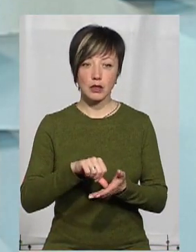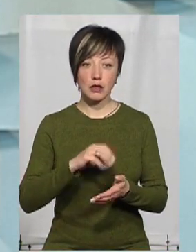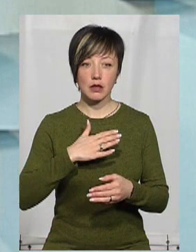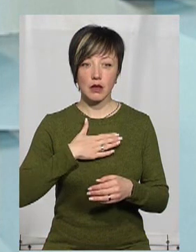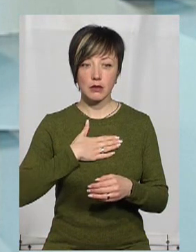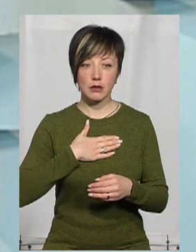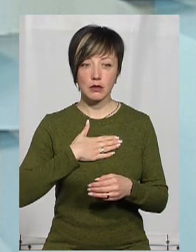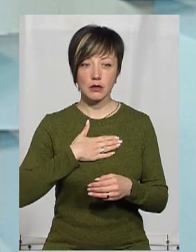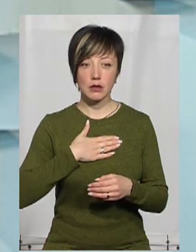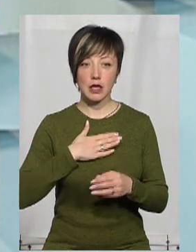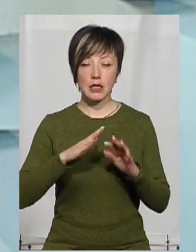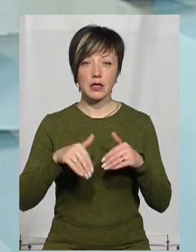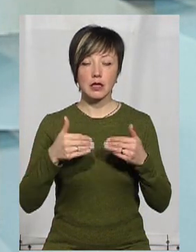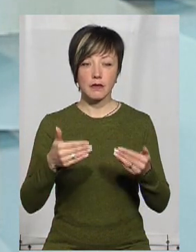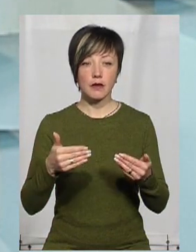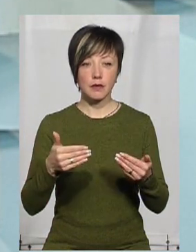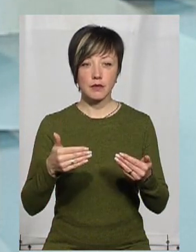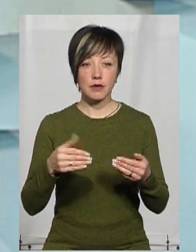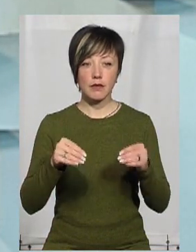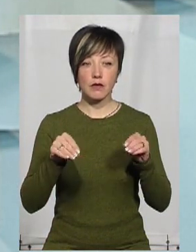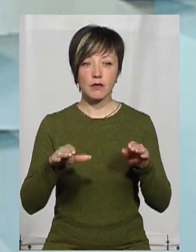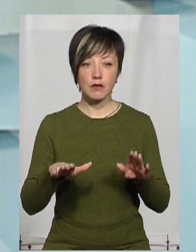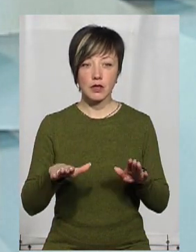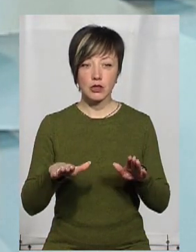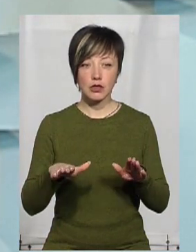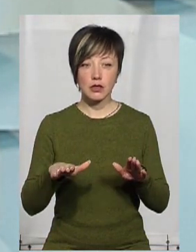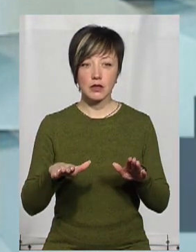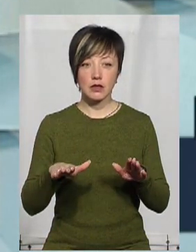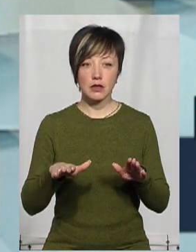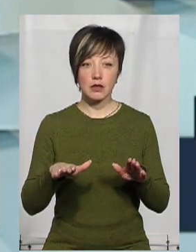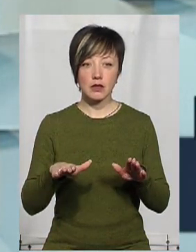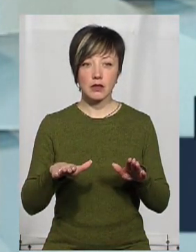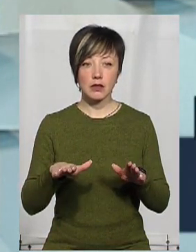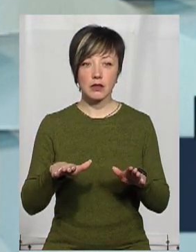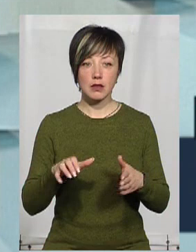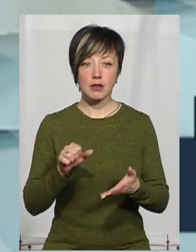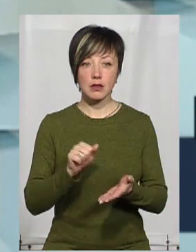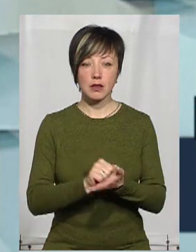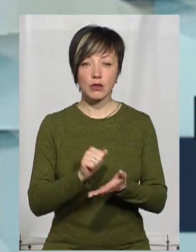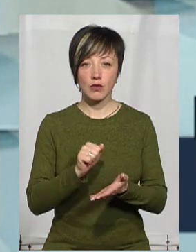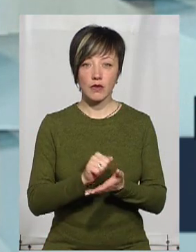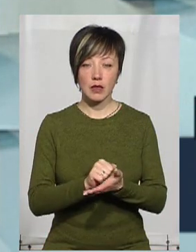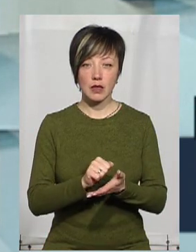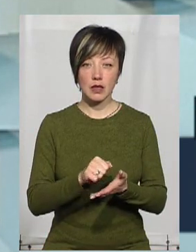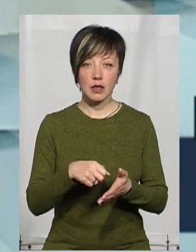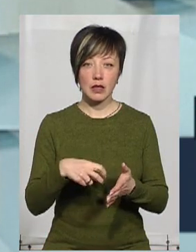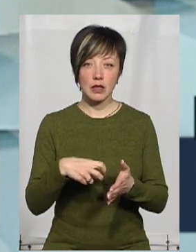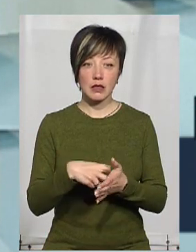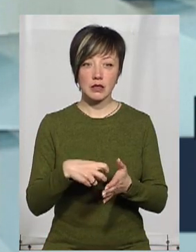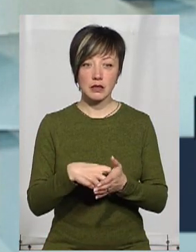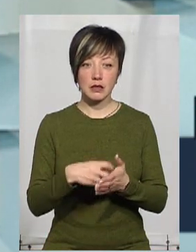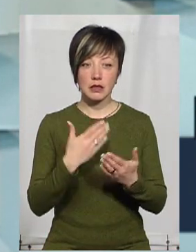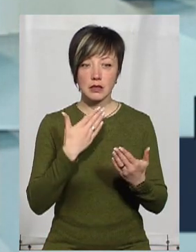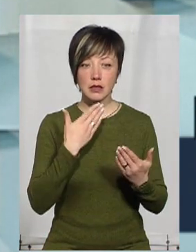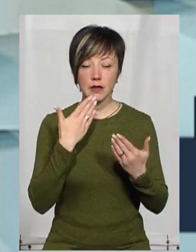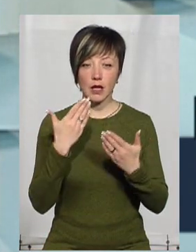нашої ініціативи, вона вирішила надрукувати листи. У нас є така форма листа,